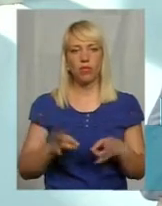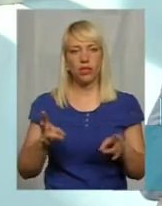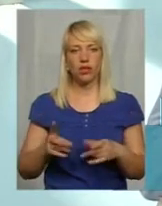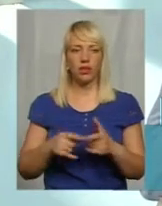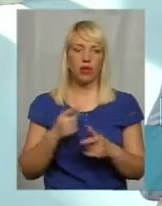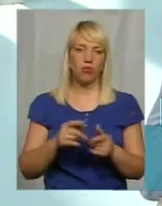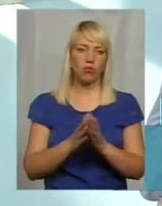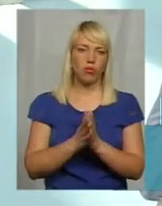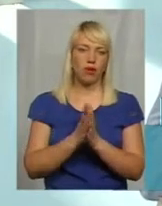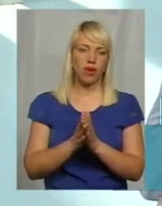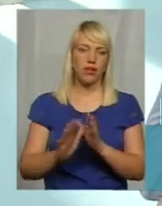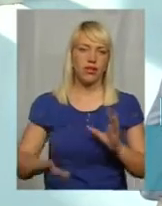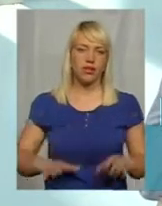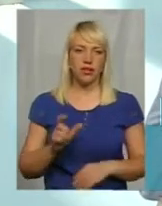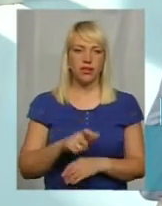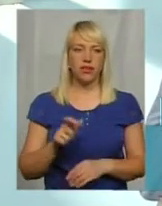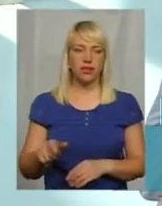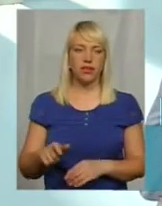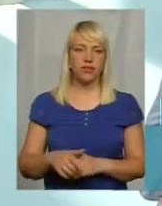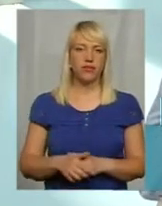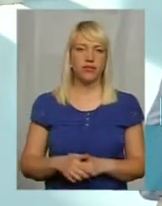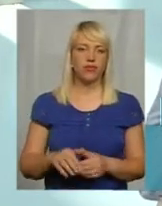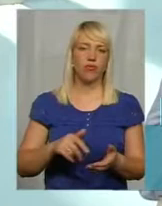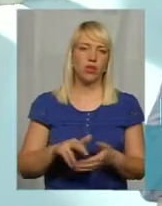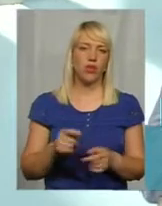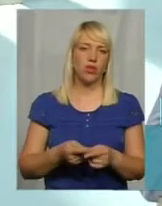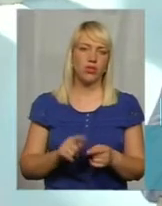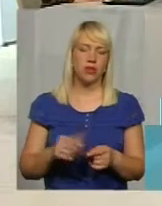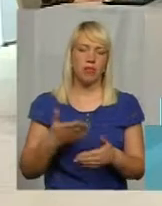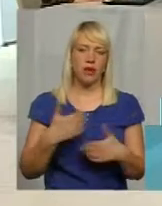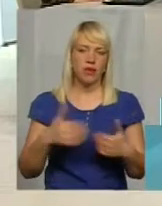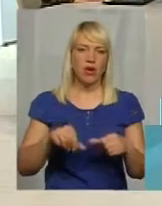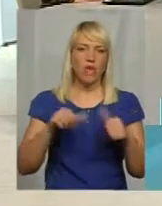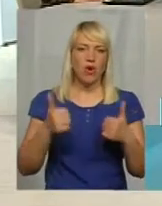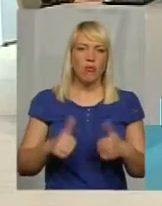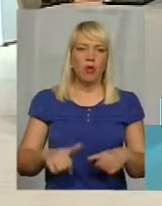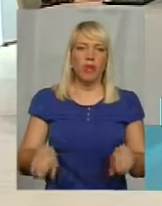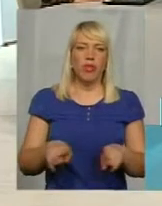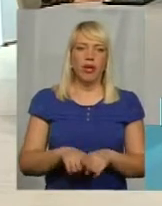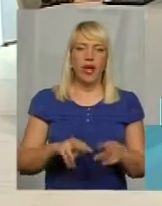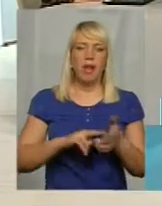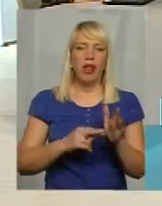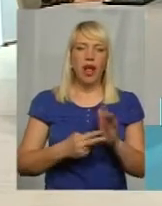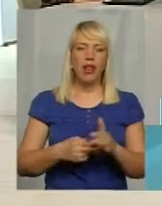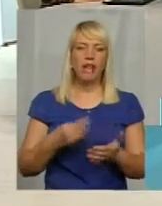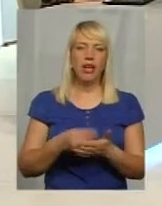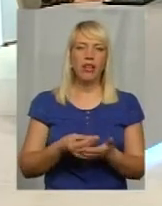прохання тренерів, виходячи з цього, ми вже формуємо такий план фінансування